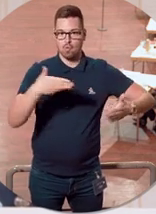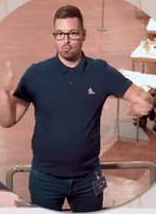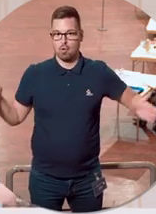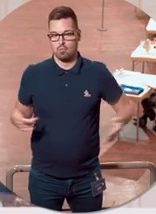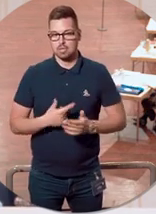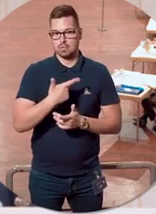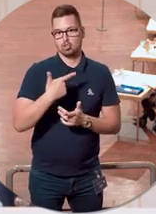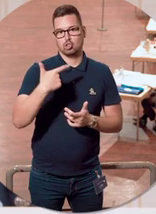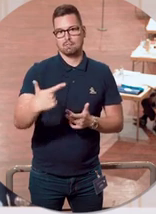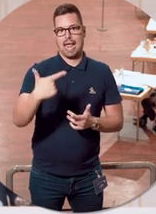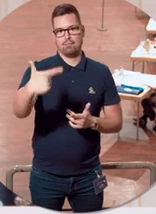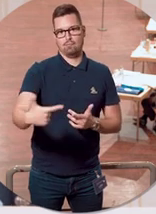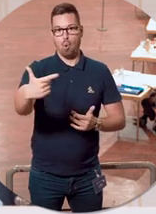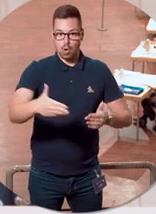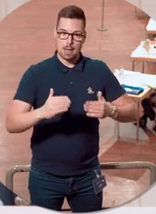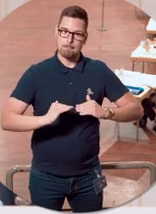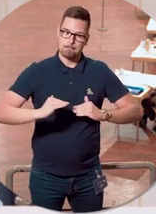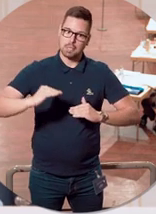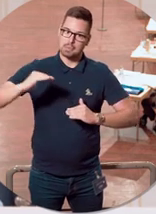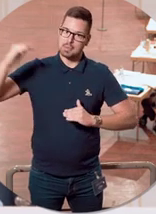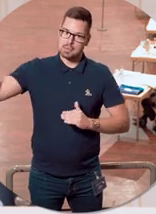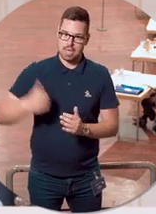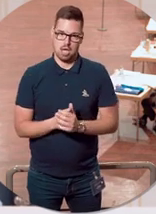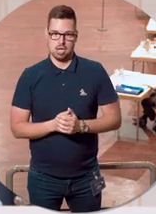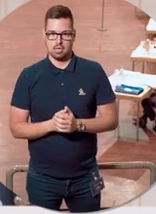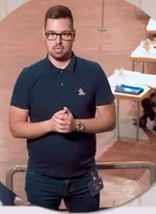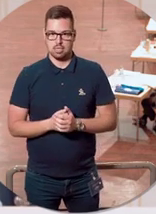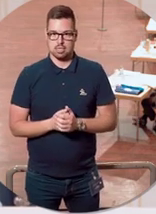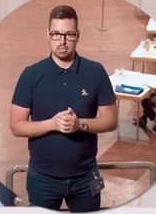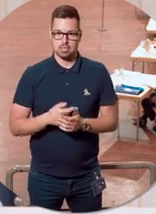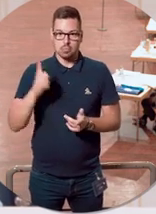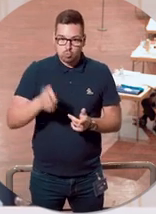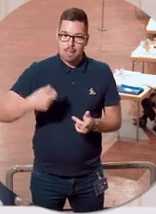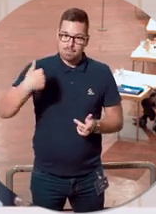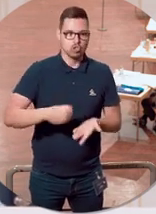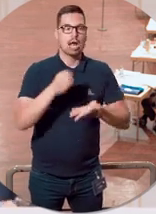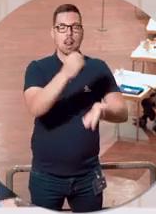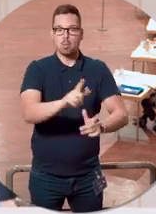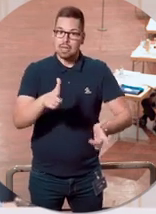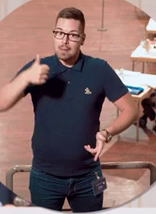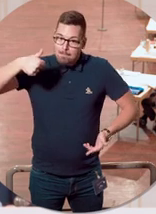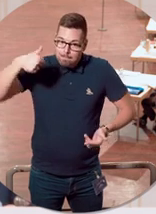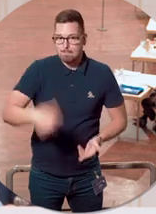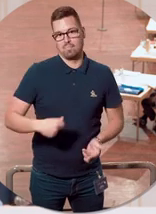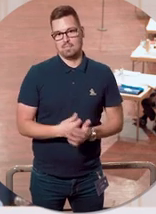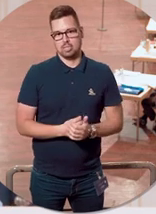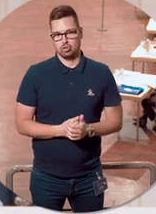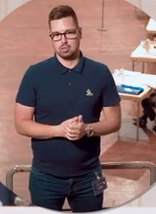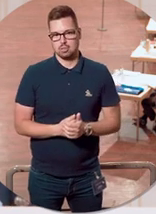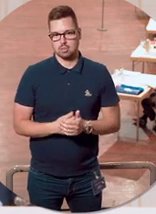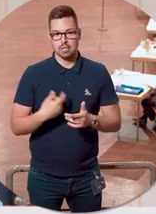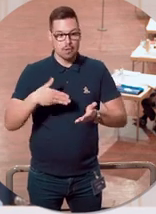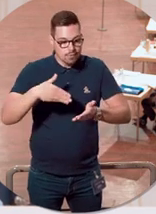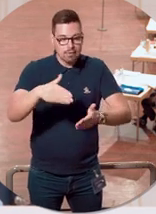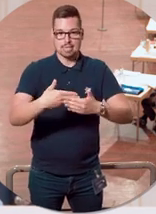Zwei-Wochen-Rhythmus. Das ist nicht irgendetwas Gönnerhaftes, sondern das ist eine Verpflichtung dieser Landesregierung, sobald das zulässig ist, auch